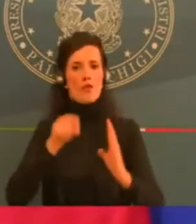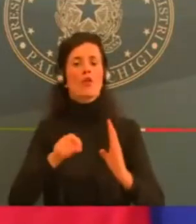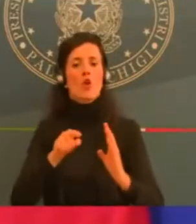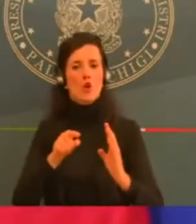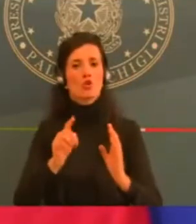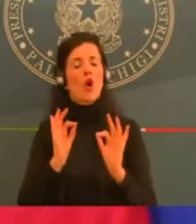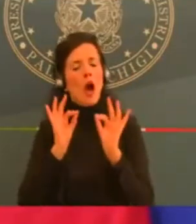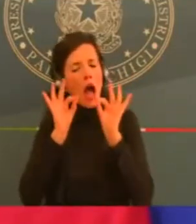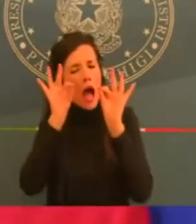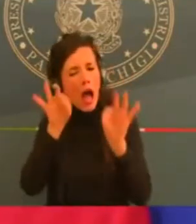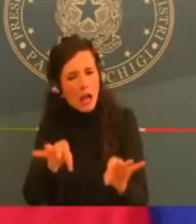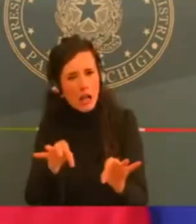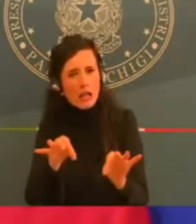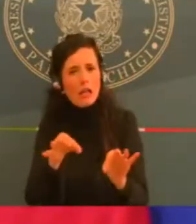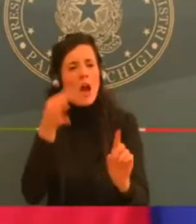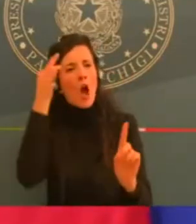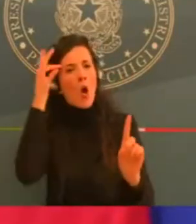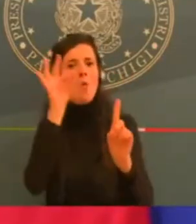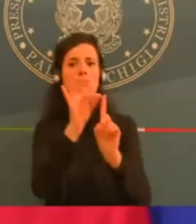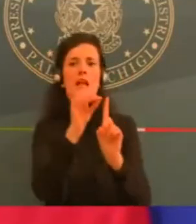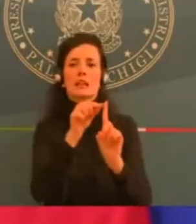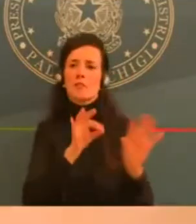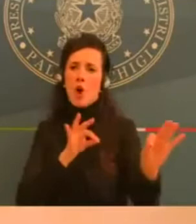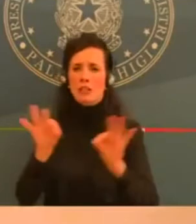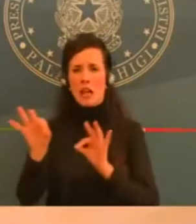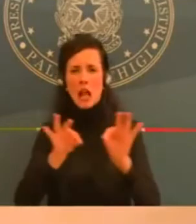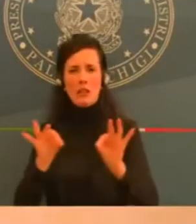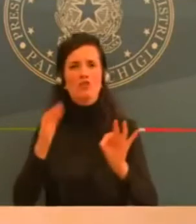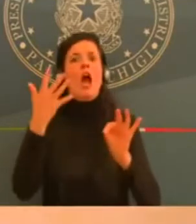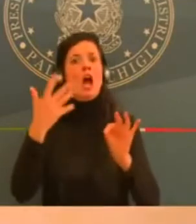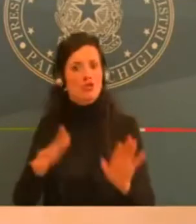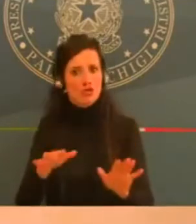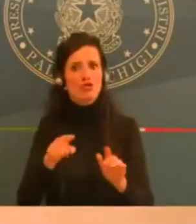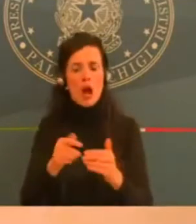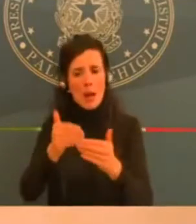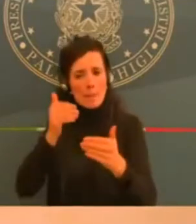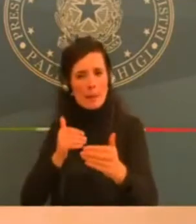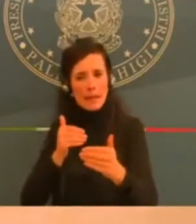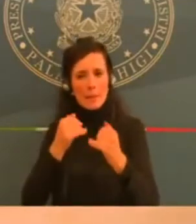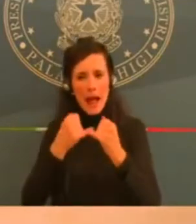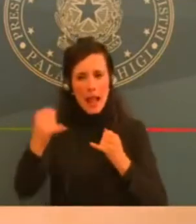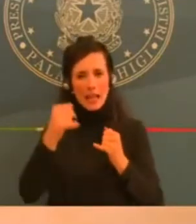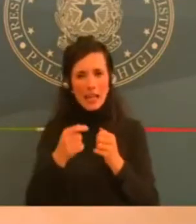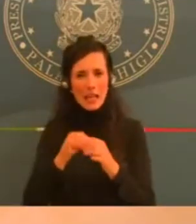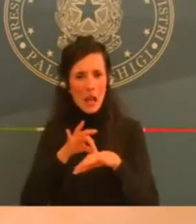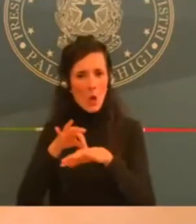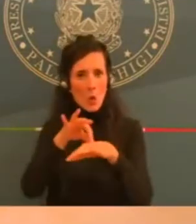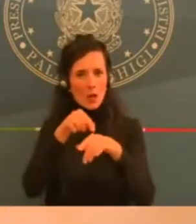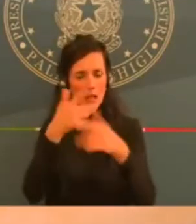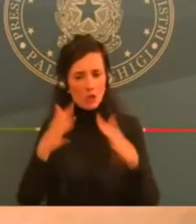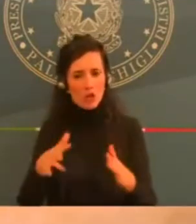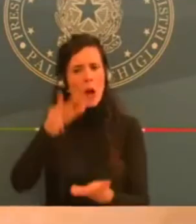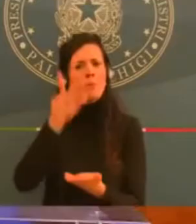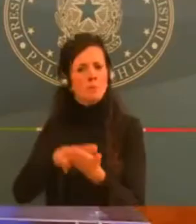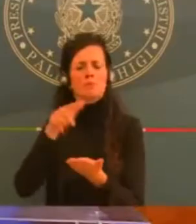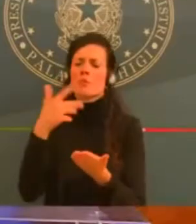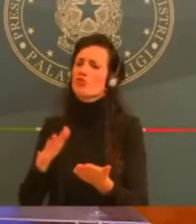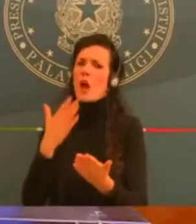approvati dal Parlamento. Terza domanda alla Fascai TG24, Iana Gagliardi.